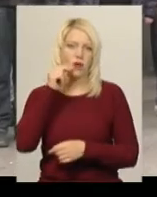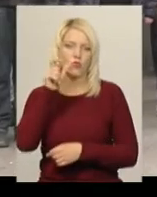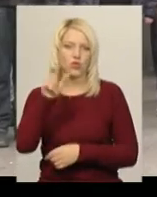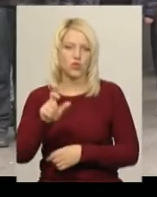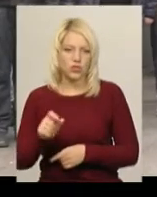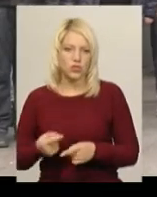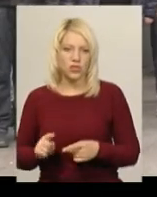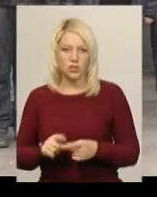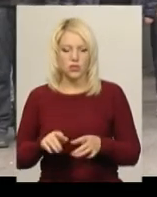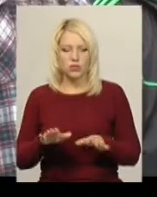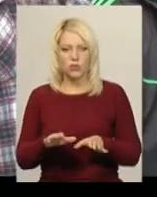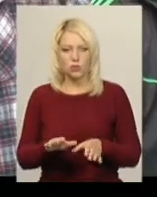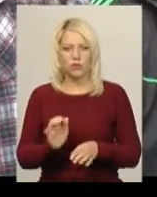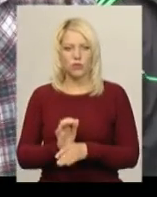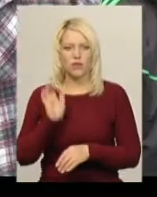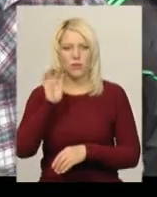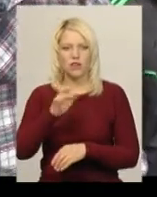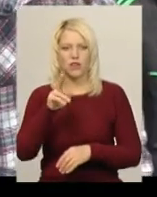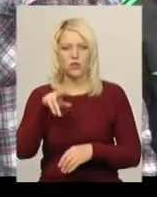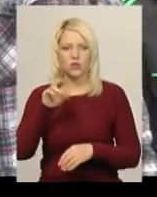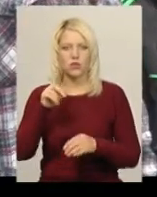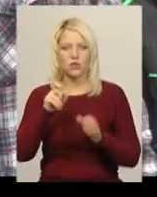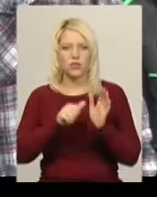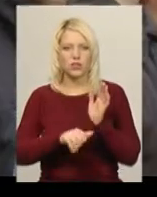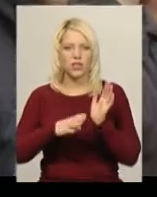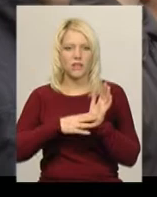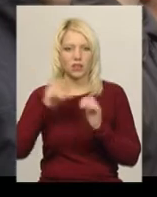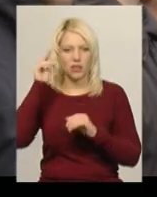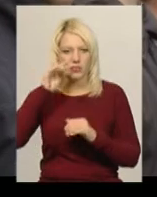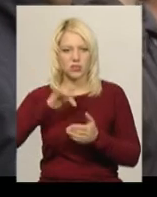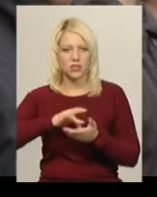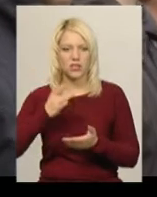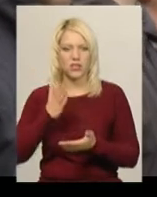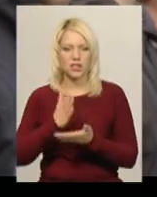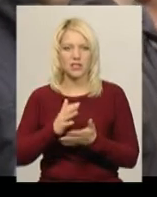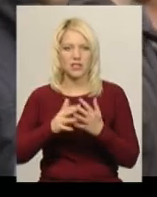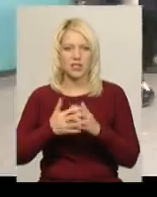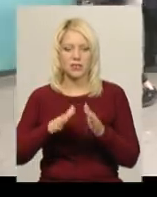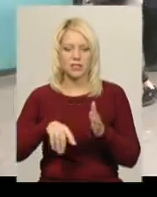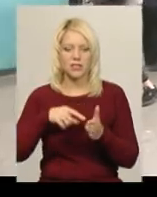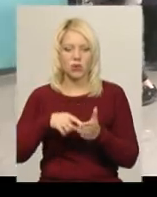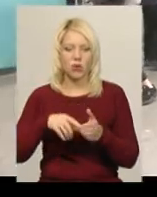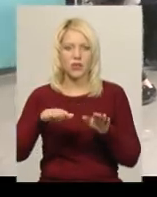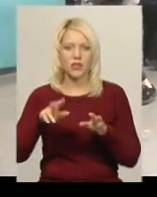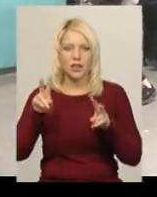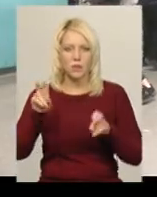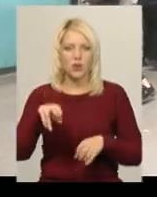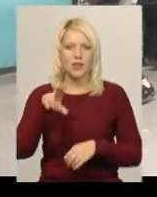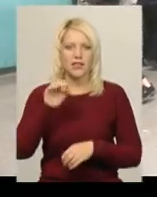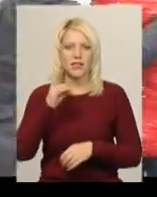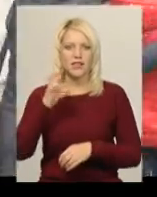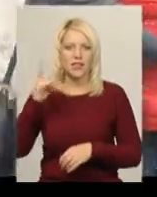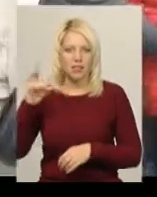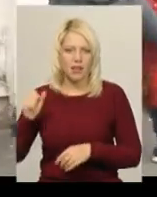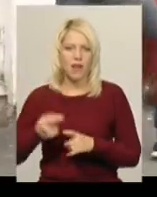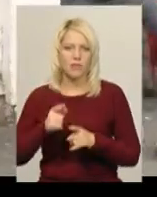збірного пункту призовники відправляють до 169-го навчального центру, який розташований у селищі міського типу Десна Чернігівської області. Саме